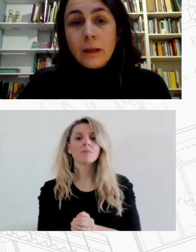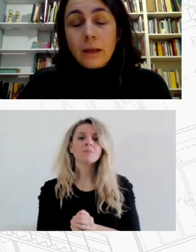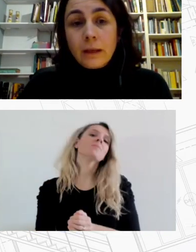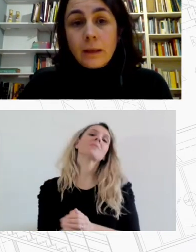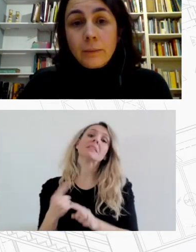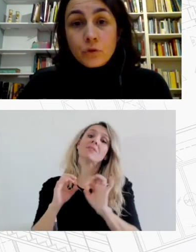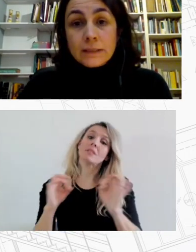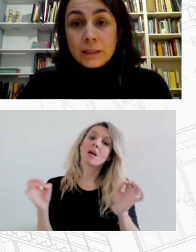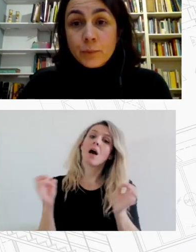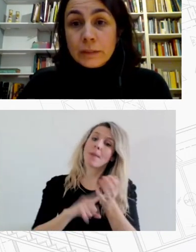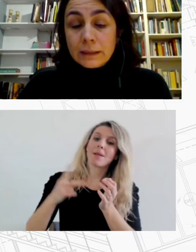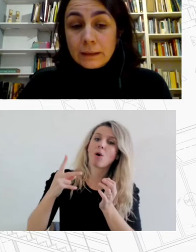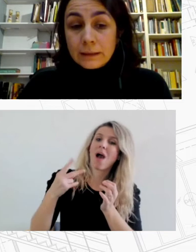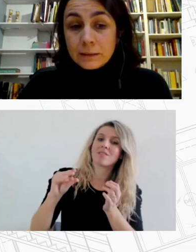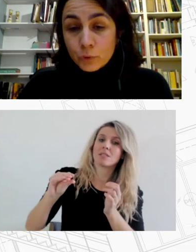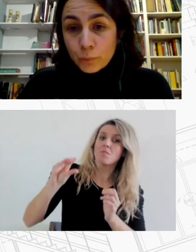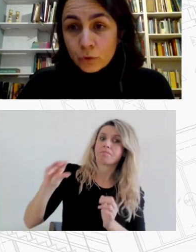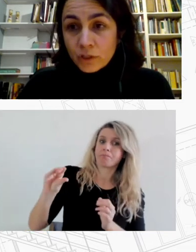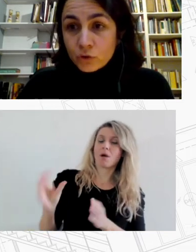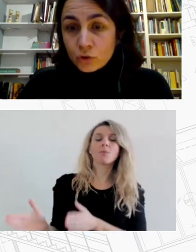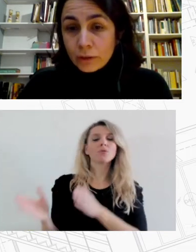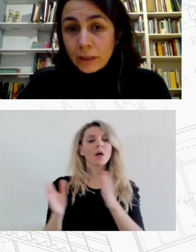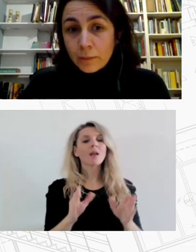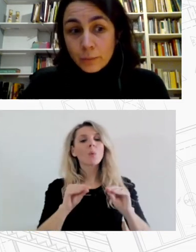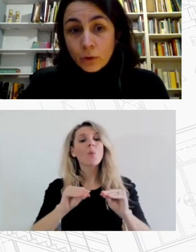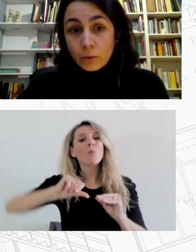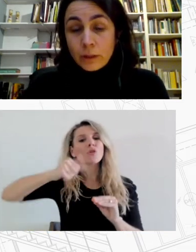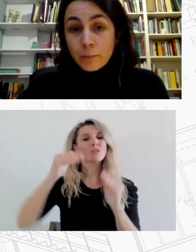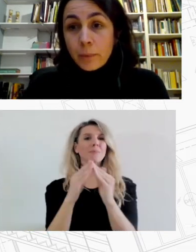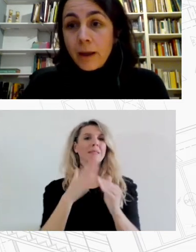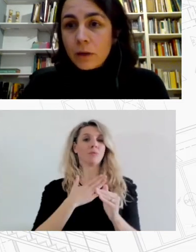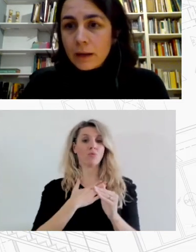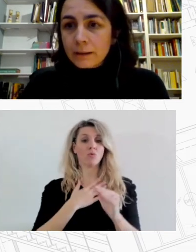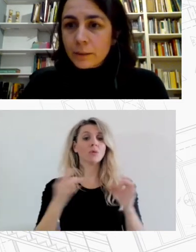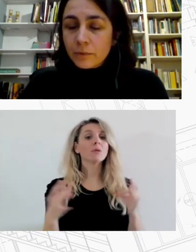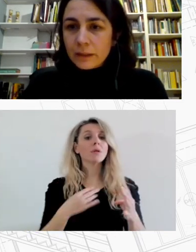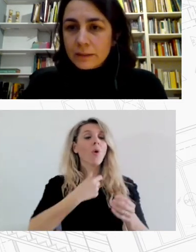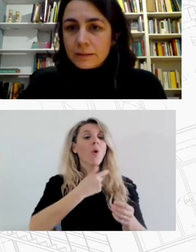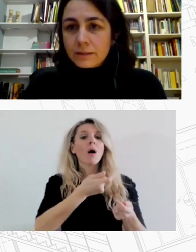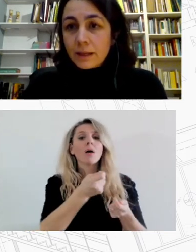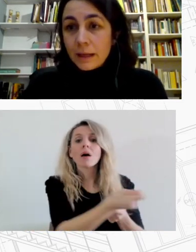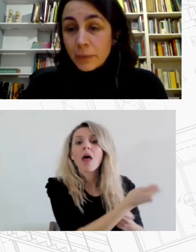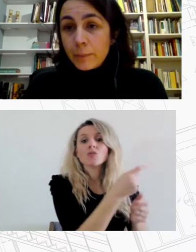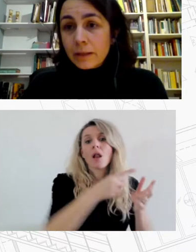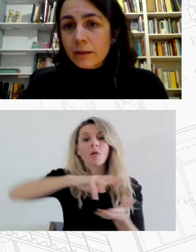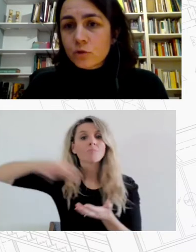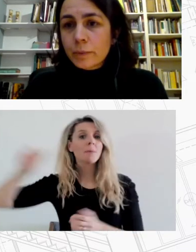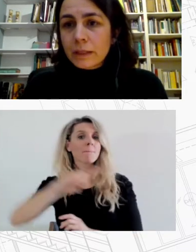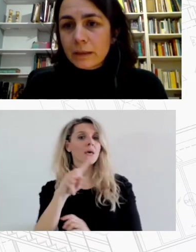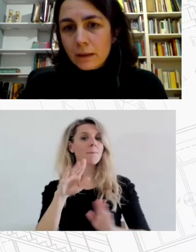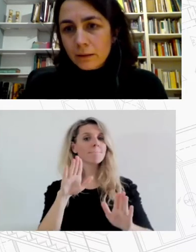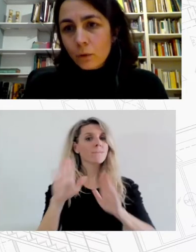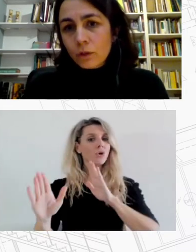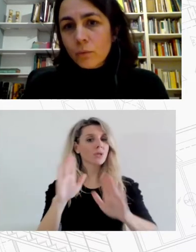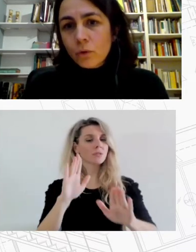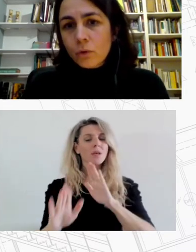η προστασία της πρώτης κατοικίας και υποτροπή των εξώσεων για να μην προκαλούνται επιπλέον ανάγκες και επιβαρύνσεις ή πρέπει να είναι στον